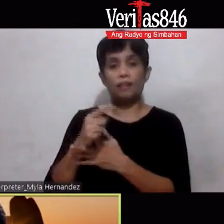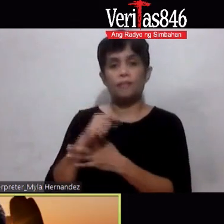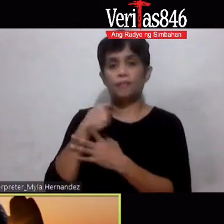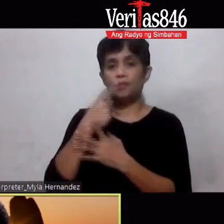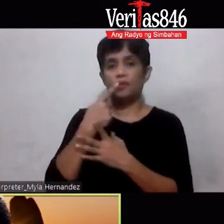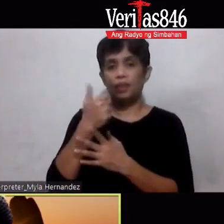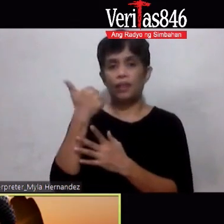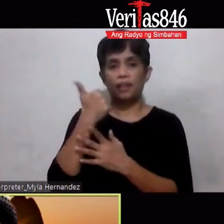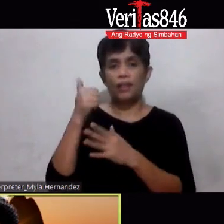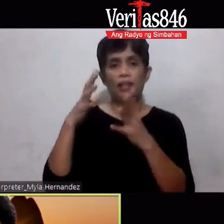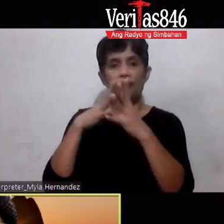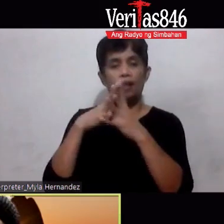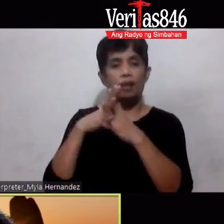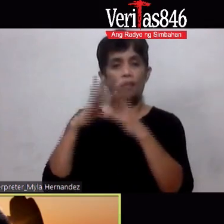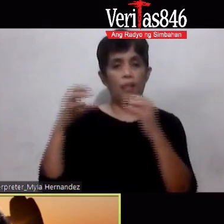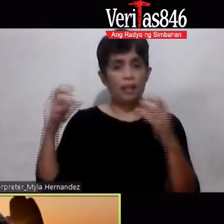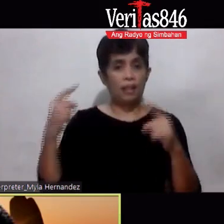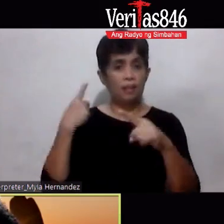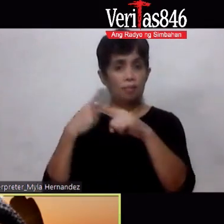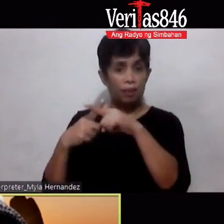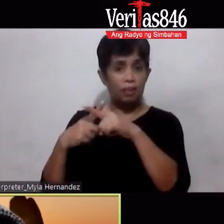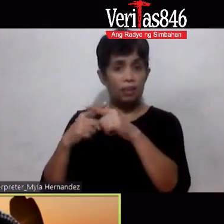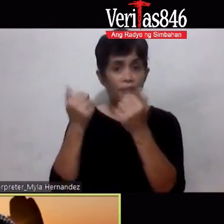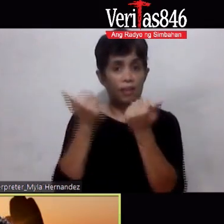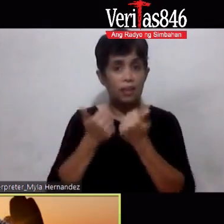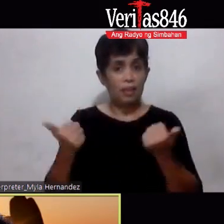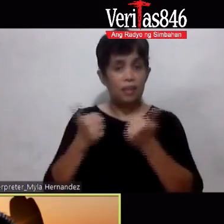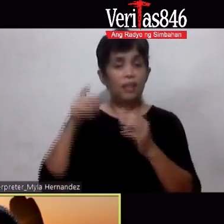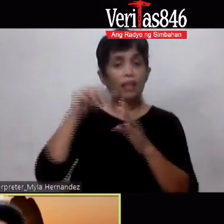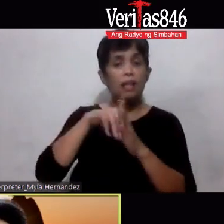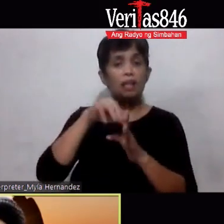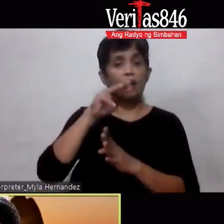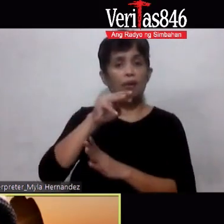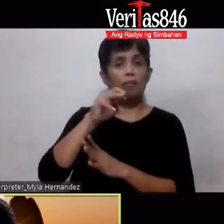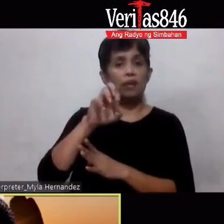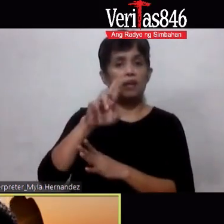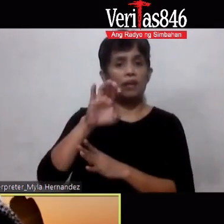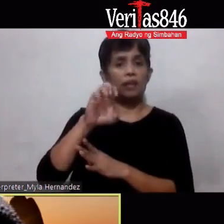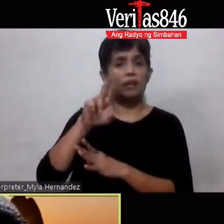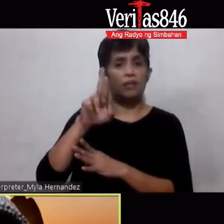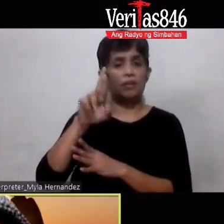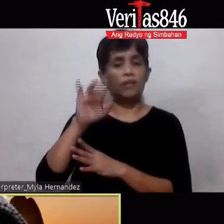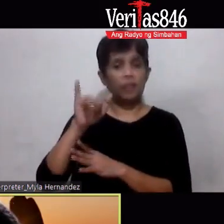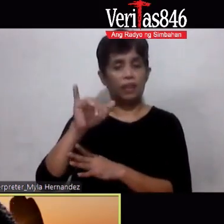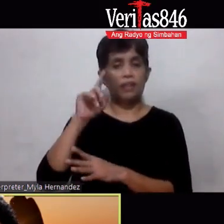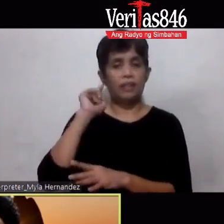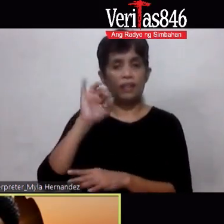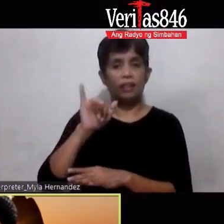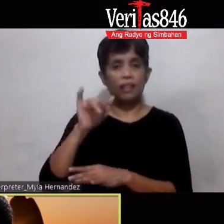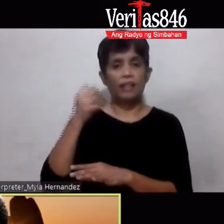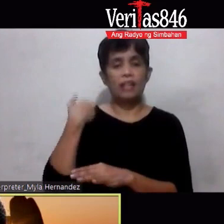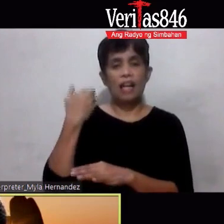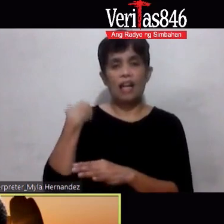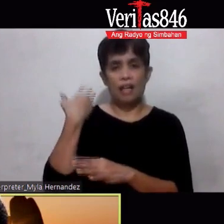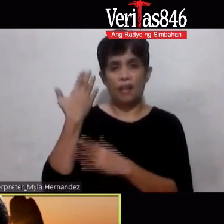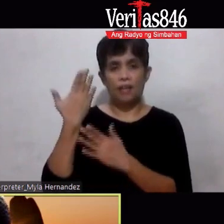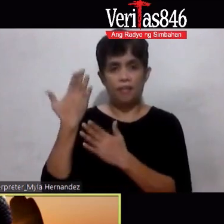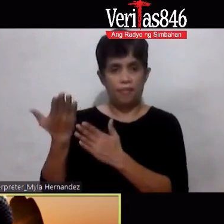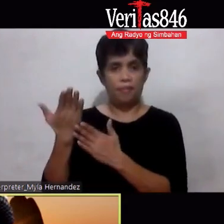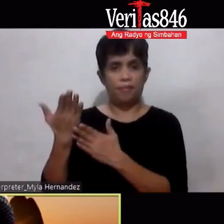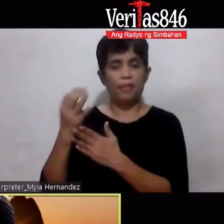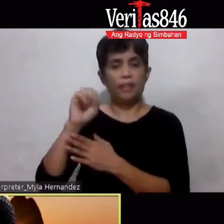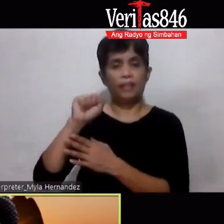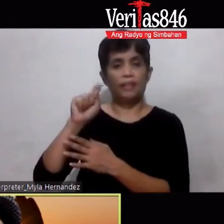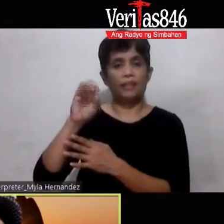available po ba sa Mercury Drug opo and hopefully may stock po sila kaya nga po yung Mercury Drug nakalapit sa inyo eh tawagan nyo na po para